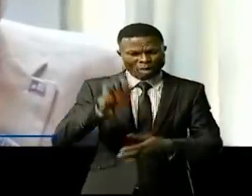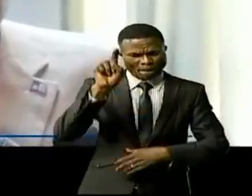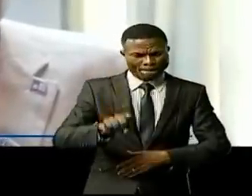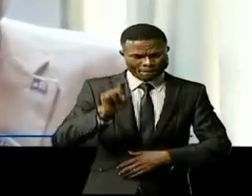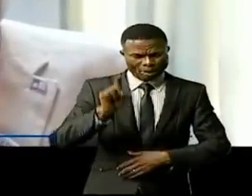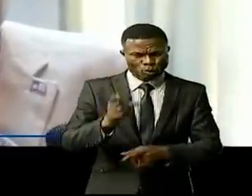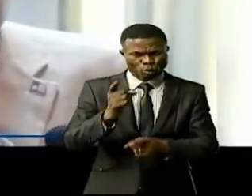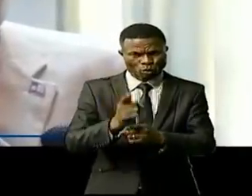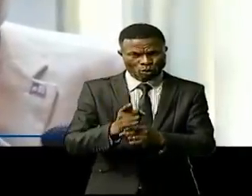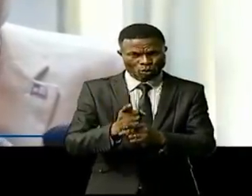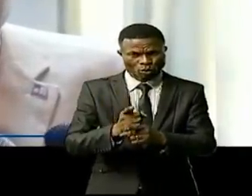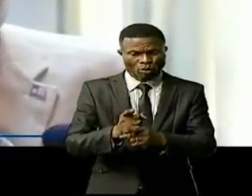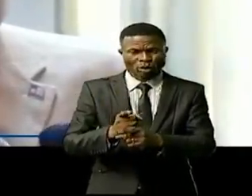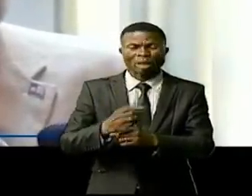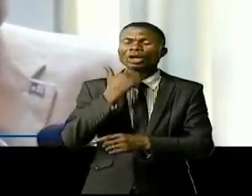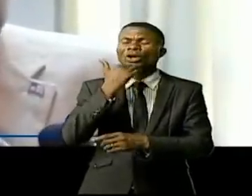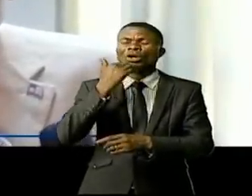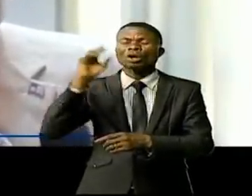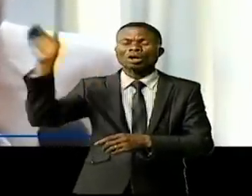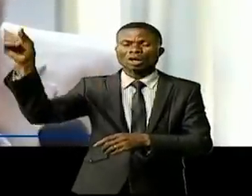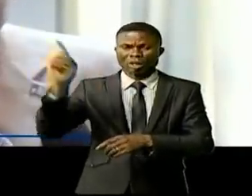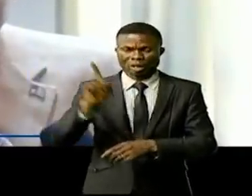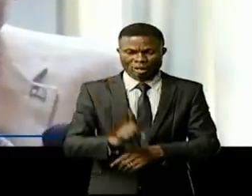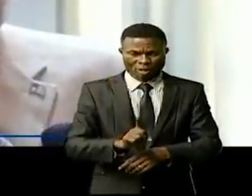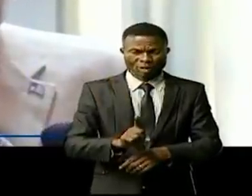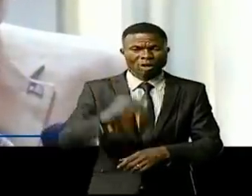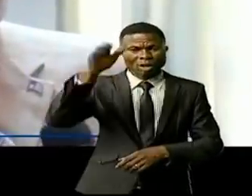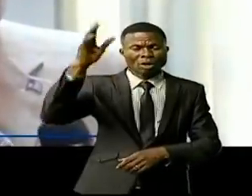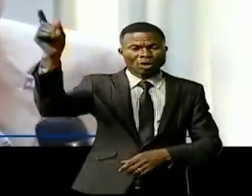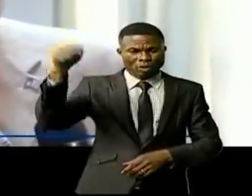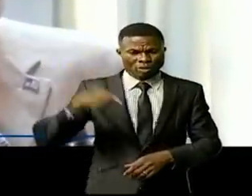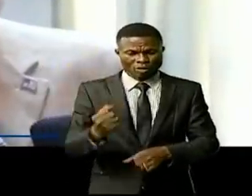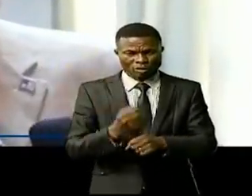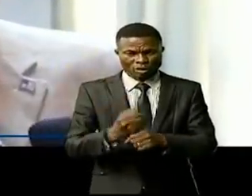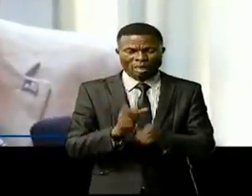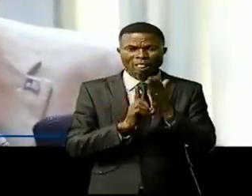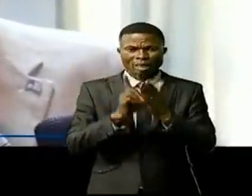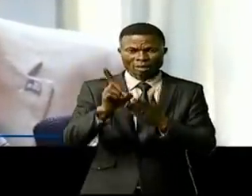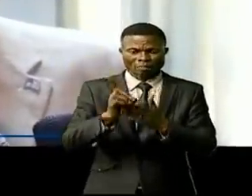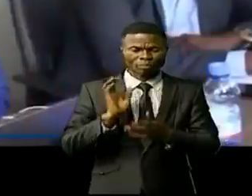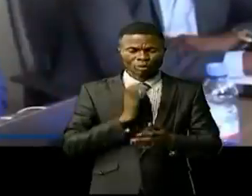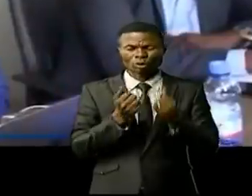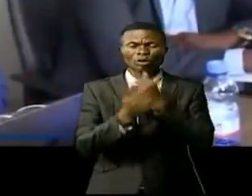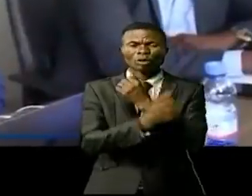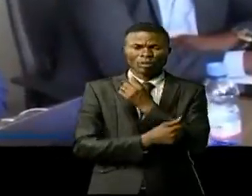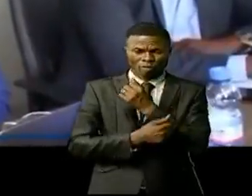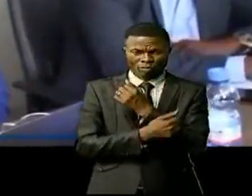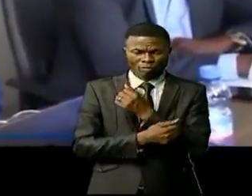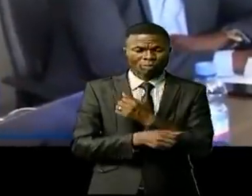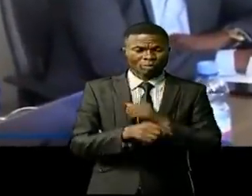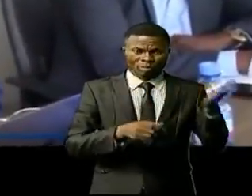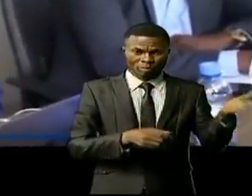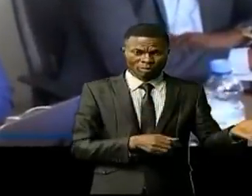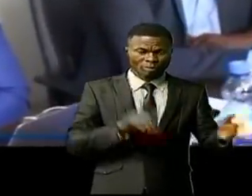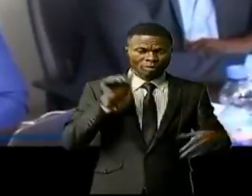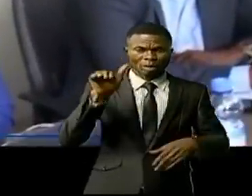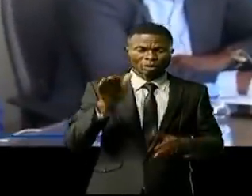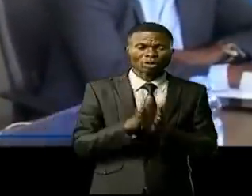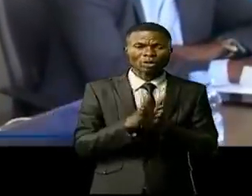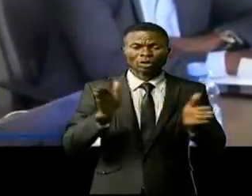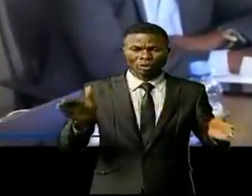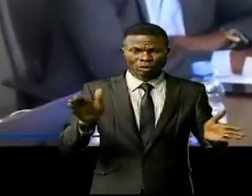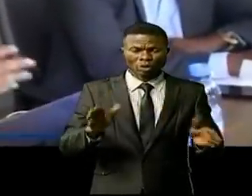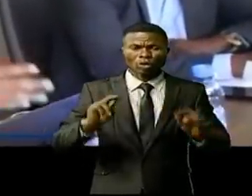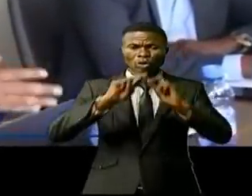que des investissements puissent venir de l'extérieur pour l'émergence et notre pays. De son côté, le directeur général